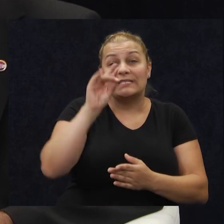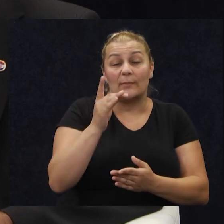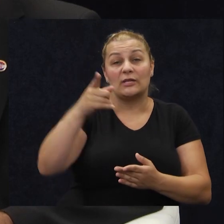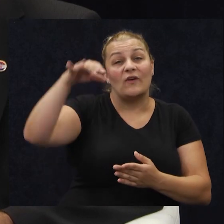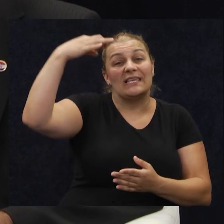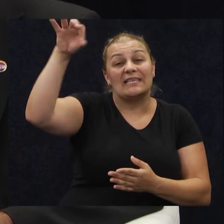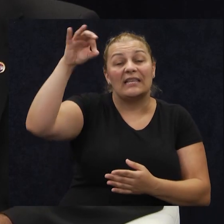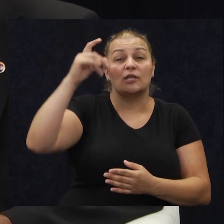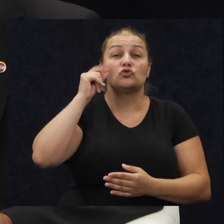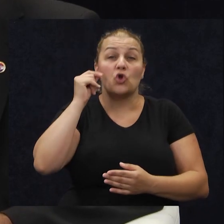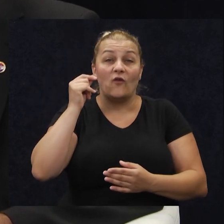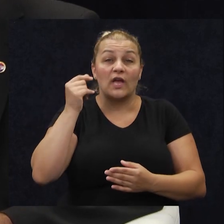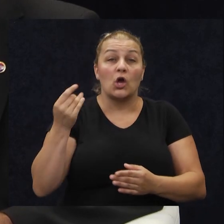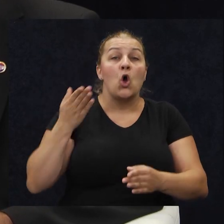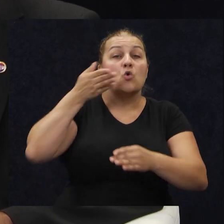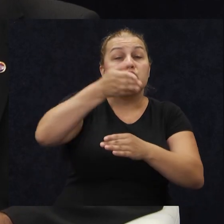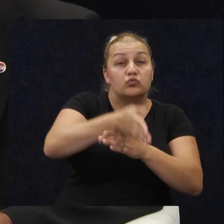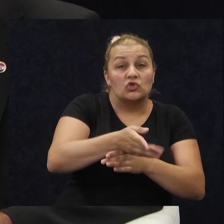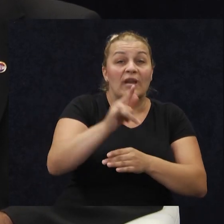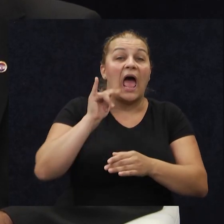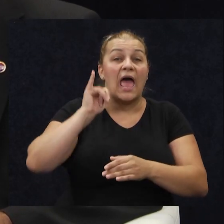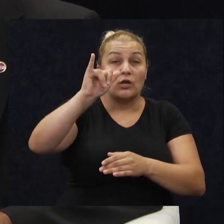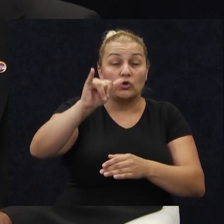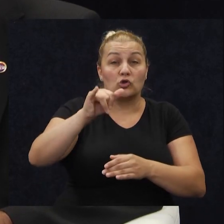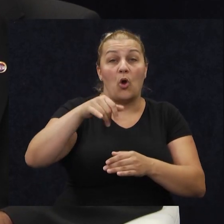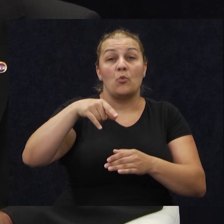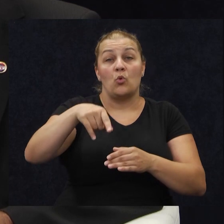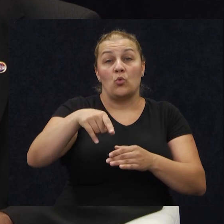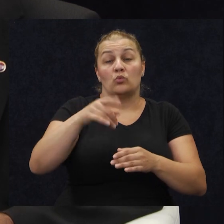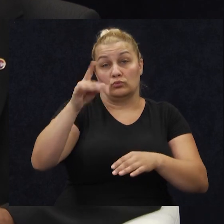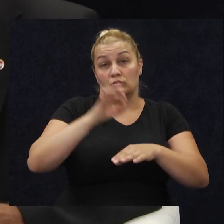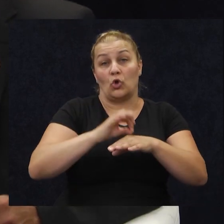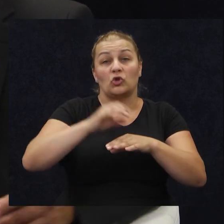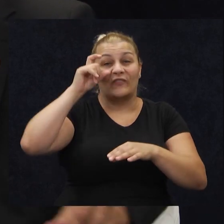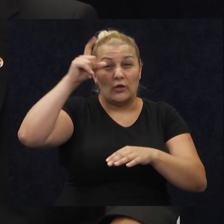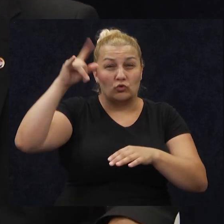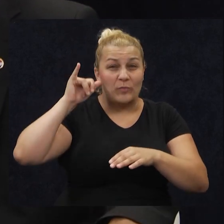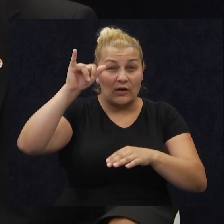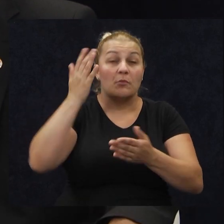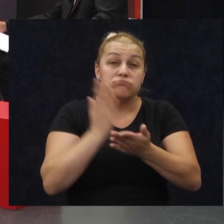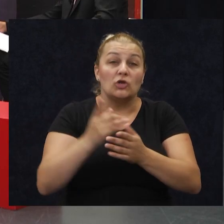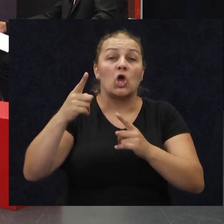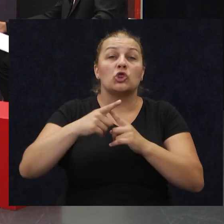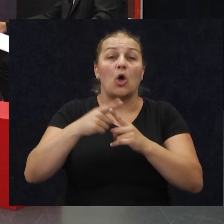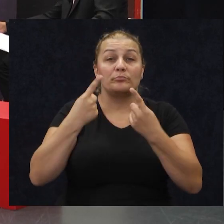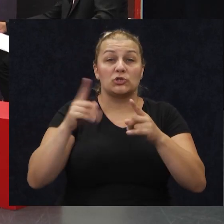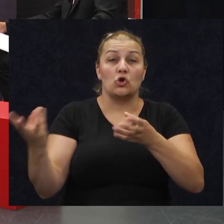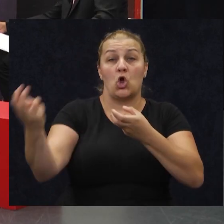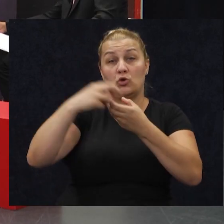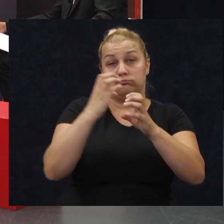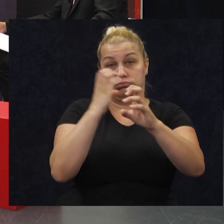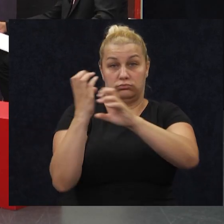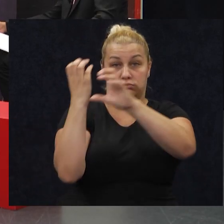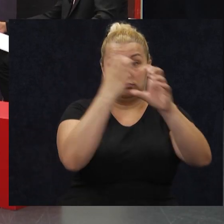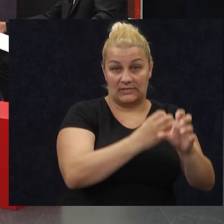jedini čovjek uđe na Zagrebačkom ajodromu, na zračnu Luci, dr. Frenut Uđman, da uđe baš Marko Perković i Tomson. Pa,